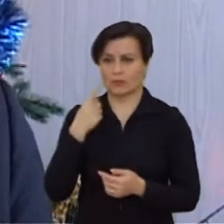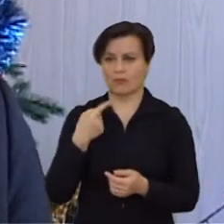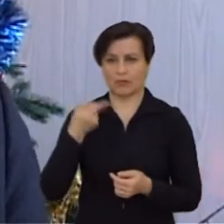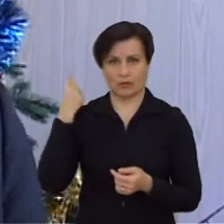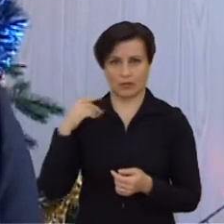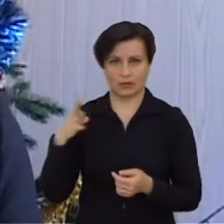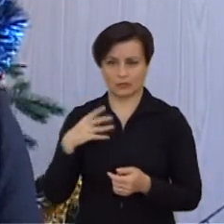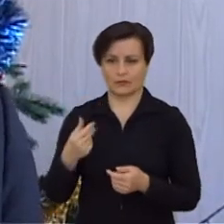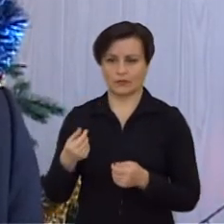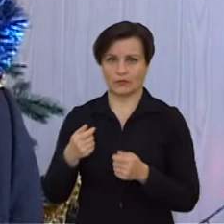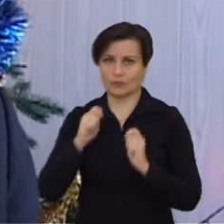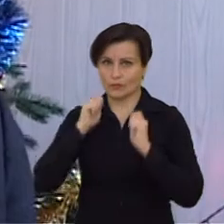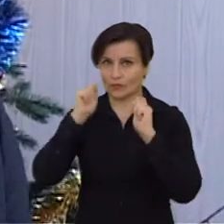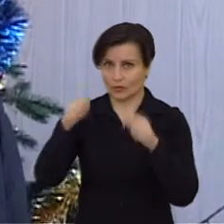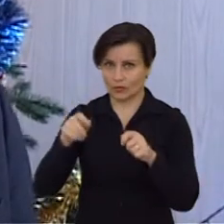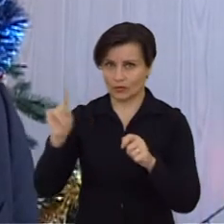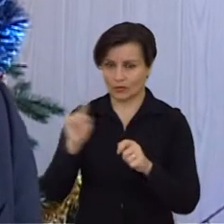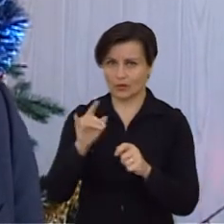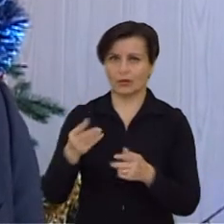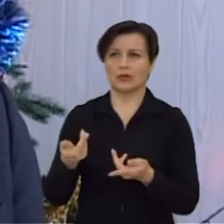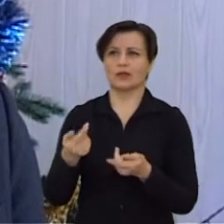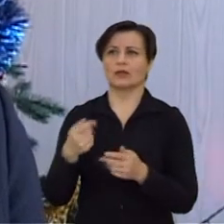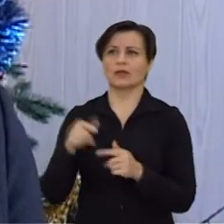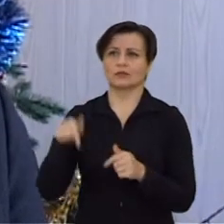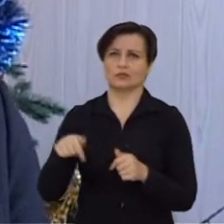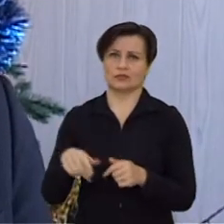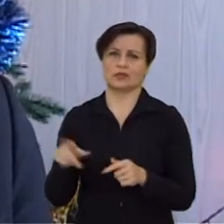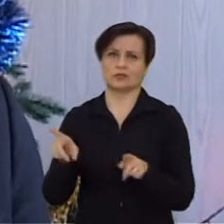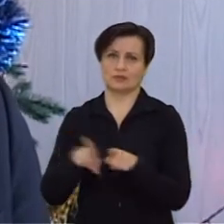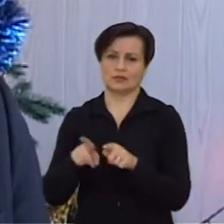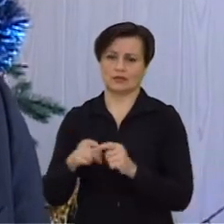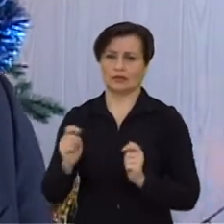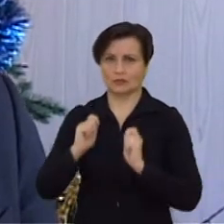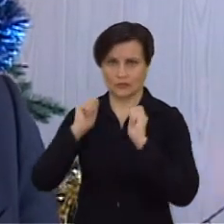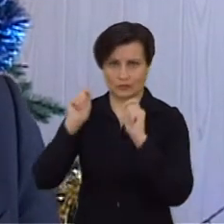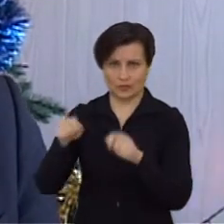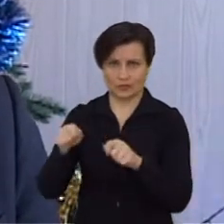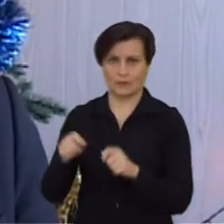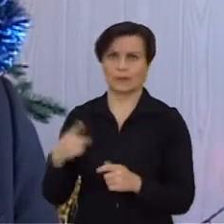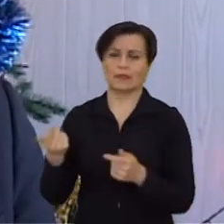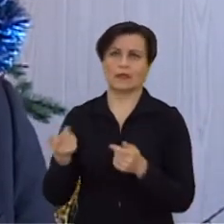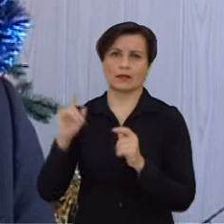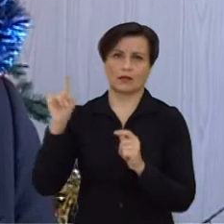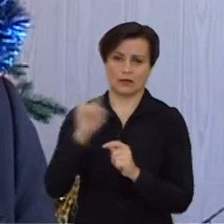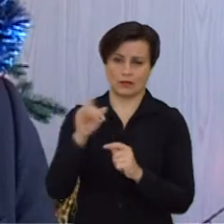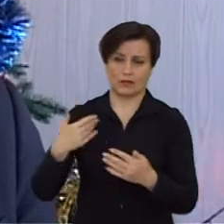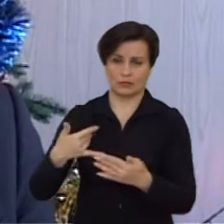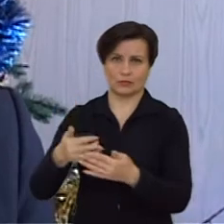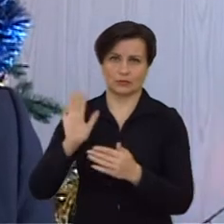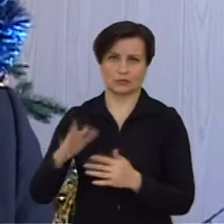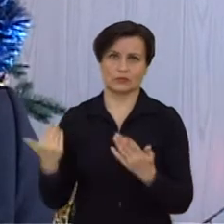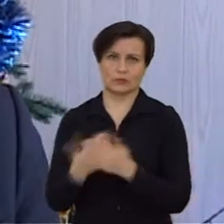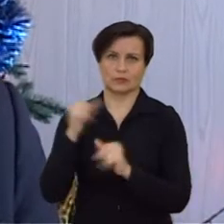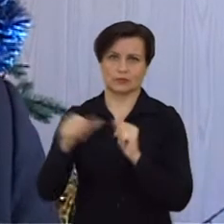mokesčių. Tai pernai buvo atvykęs su dovanom prieš kalėdas. Ir šiemet atvykau pasveikinti senelių su kartėjančiom